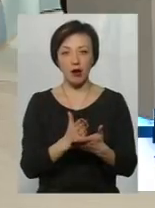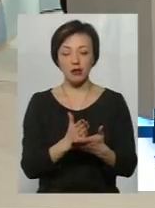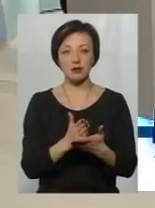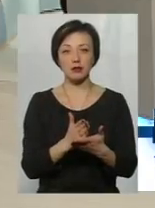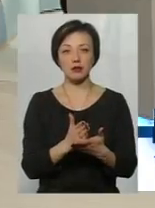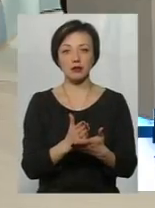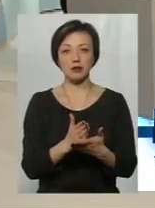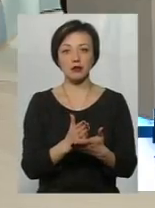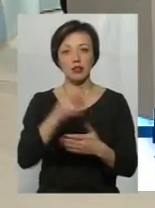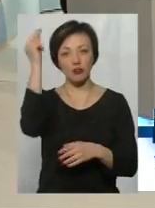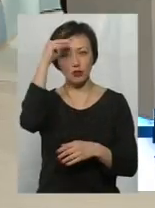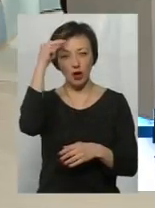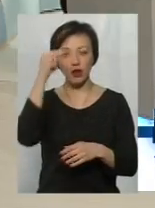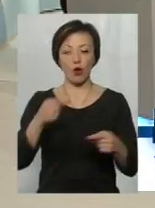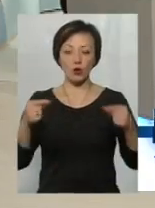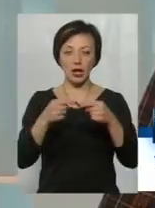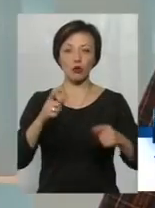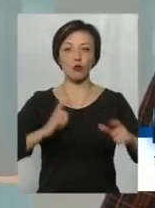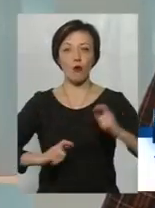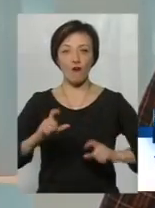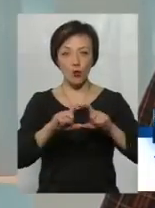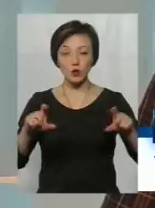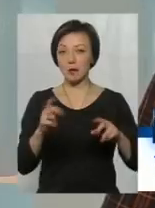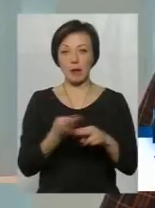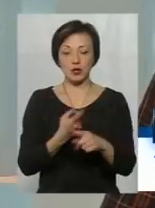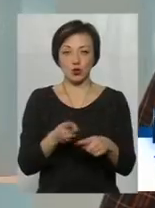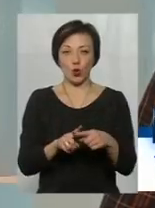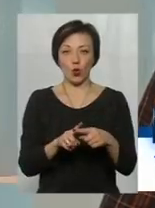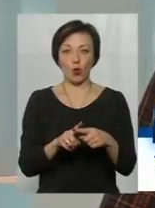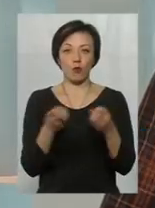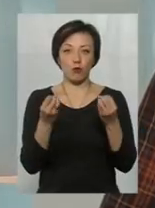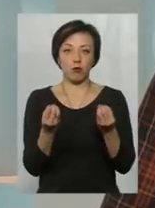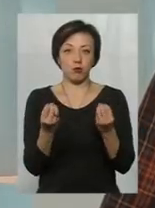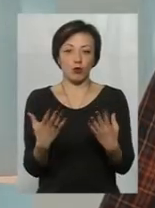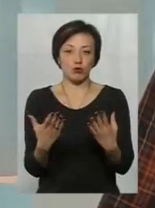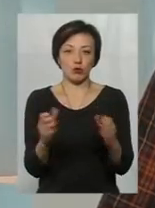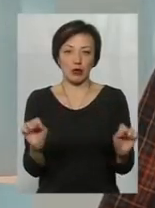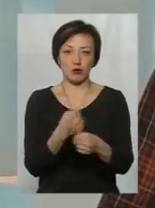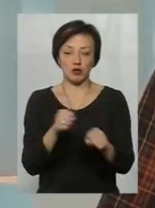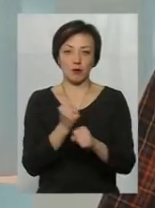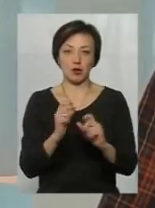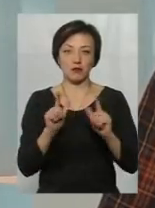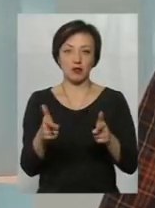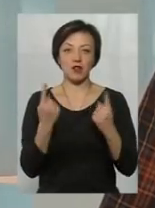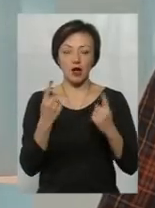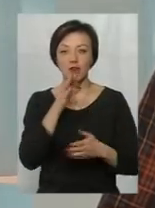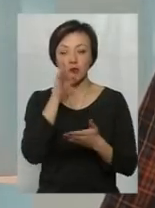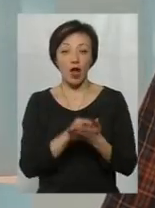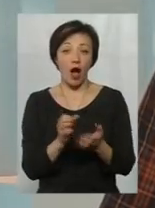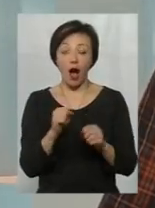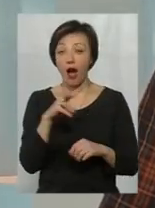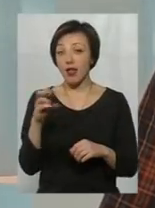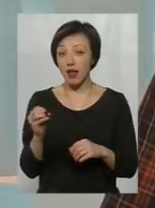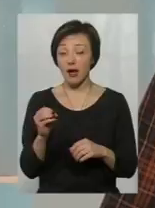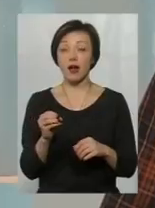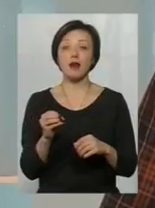собою навчання в конкретному вузі і без цього просто закрити шлях, бо це велика відповідальність. Але